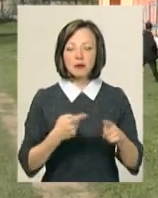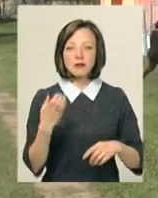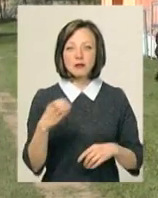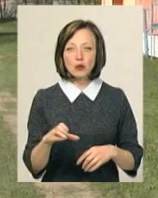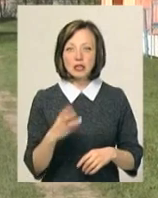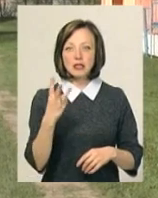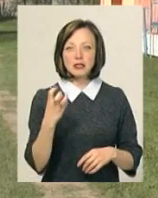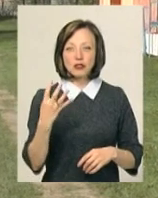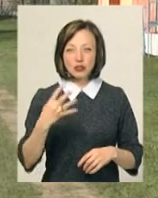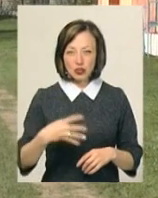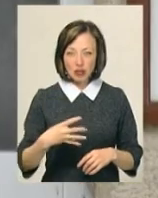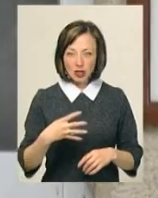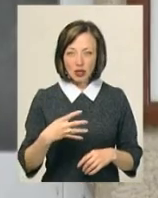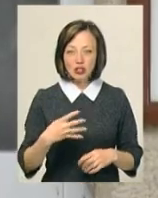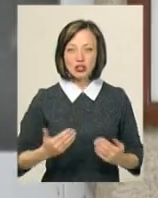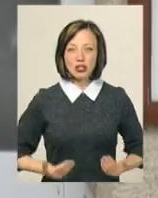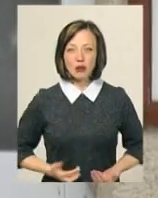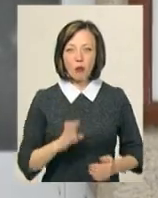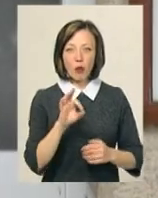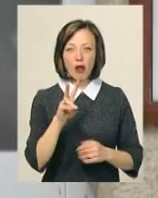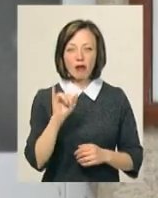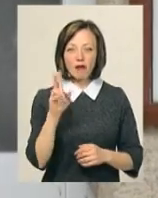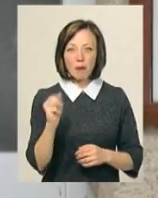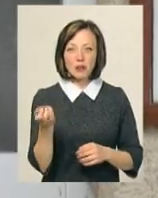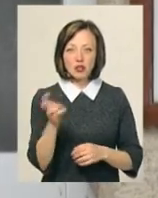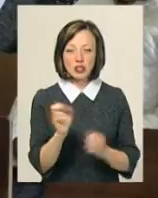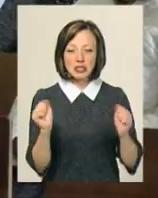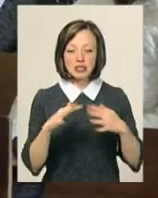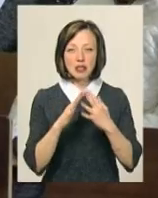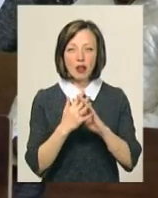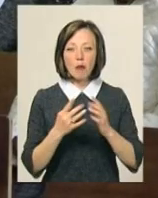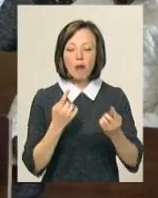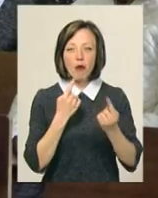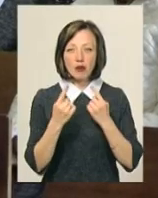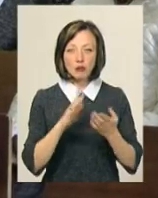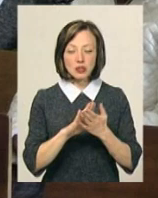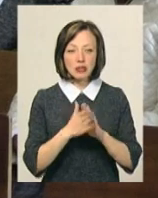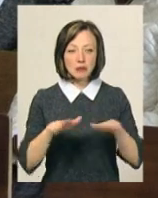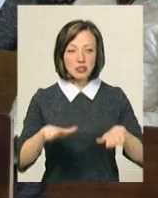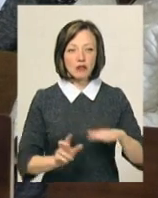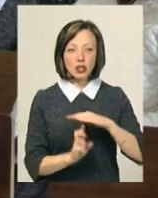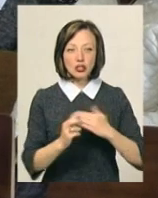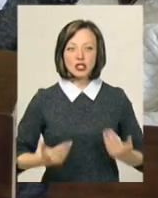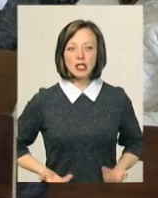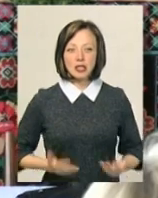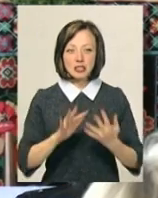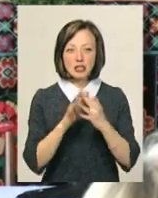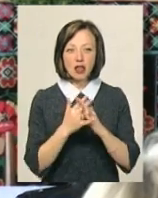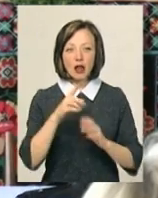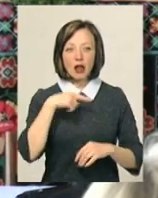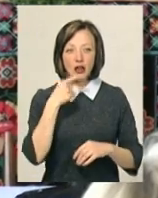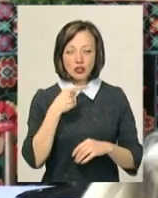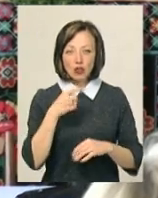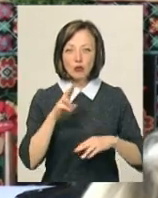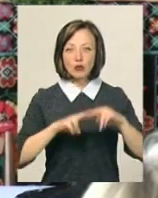340 жителів Бакіївки Волочийського району прийшли на схід села, аби поговорити про статус місцевого храму. Жителька села Лілія Забурмеха, каже,